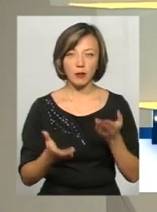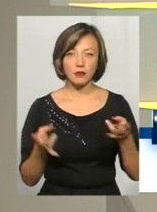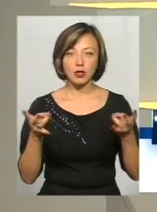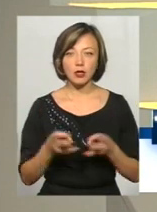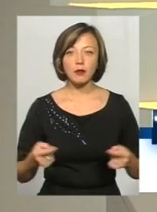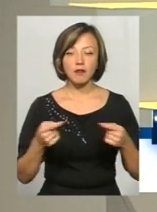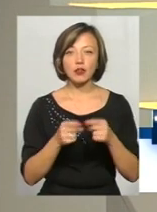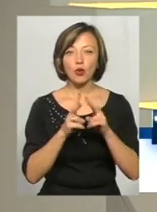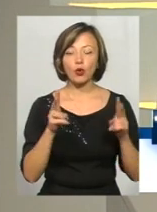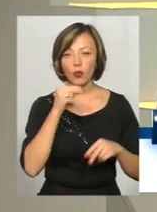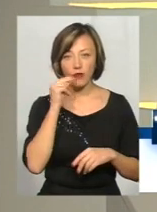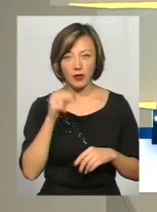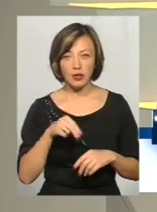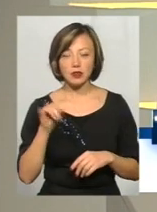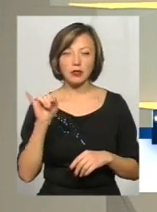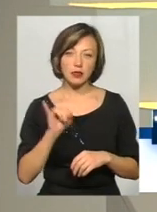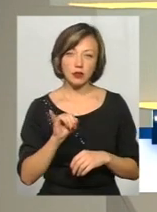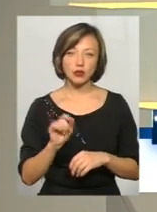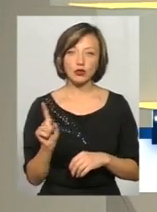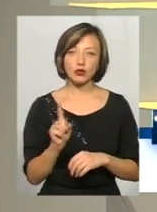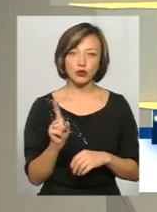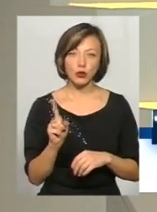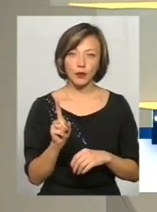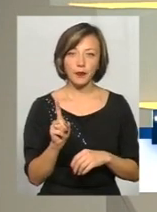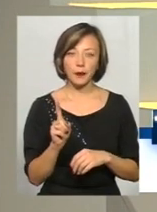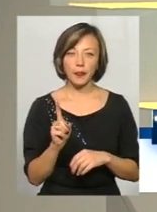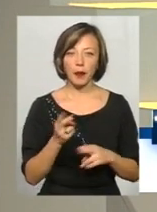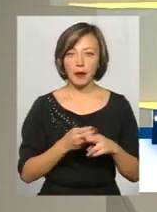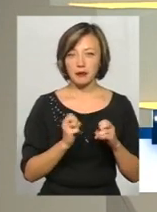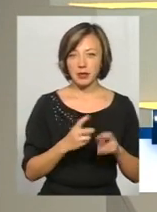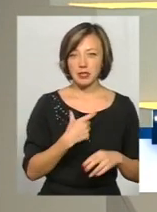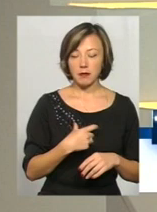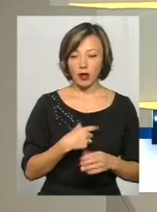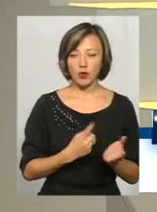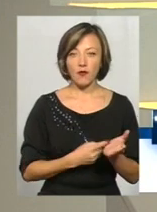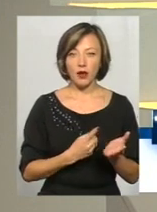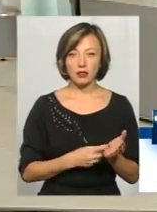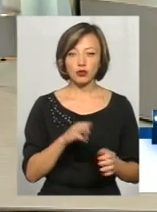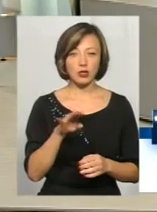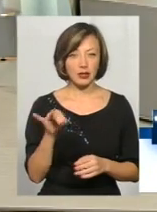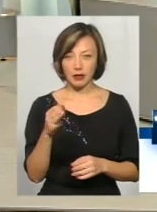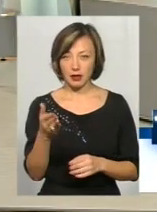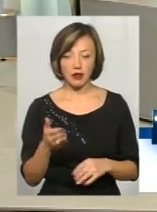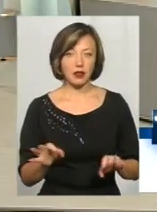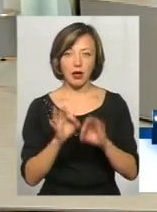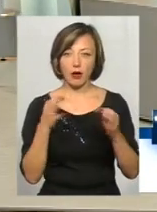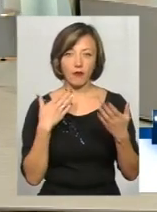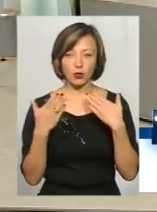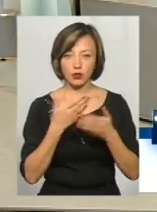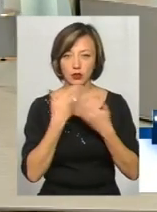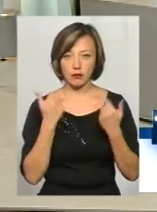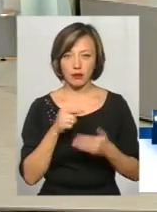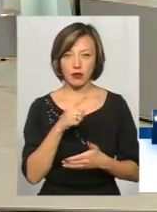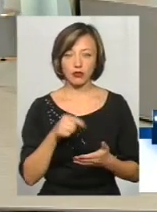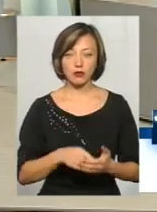визначити, хто винен, І що, ну, убезпечити себе, довести, що ти не маєш до цього ніякого